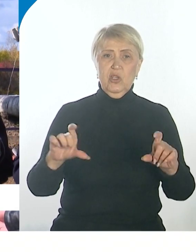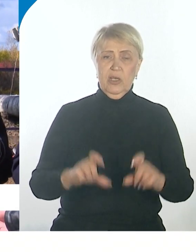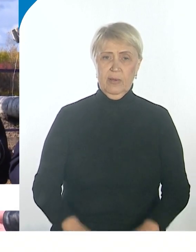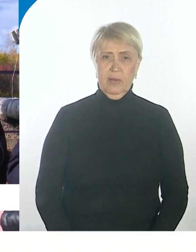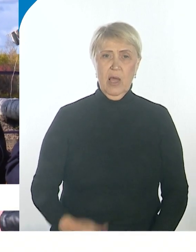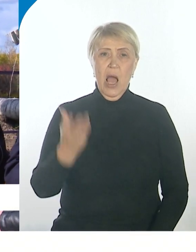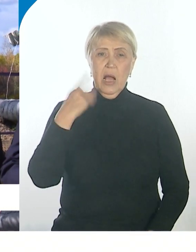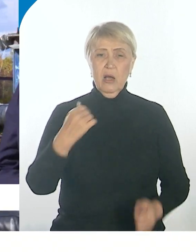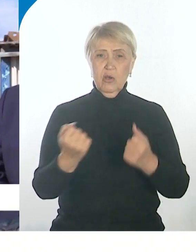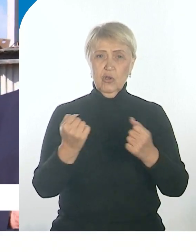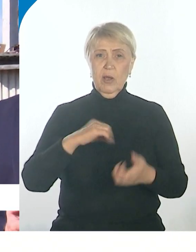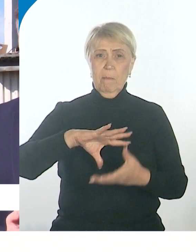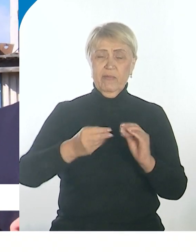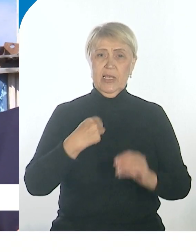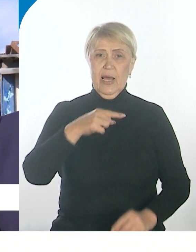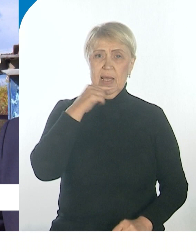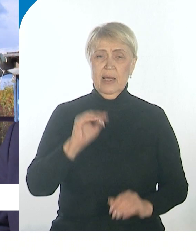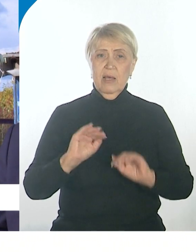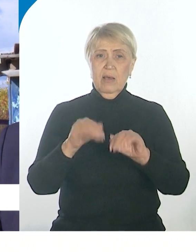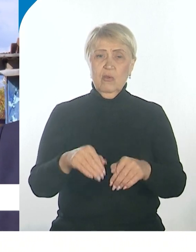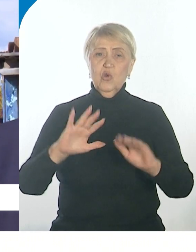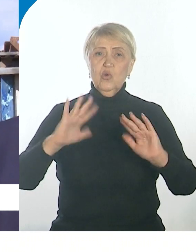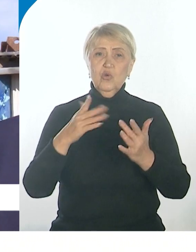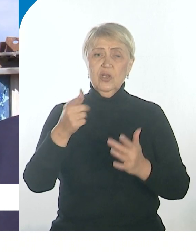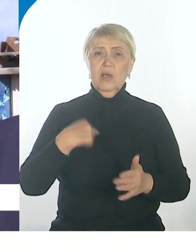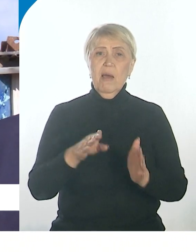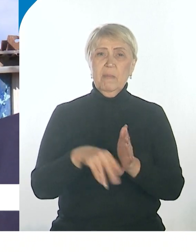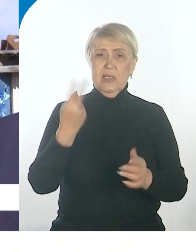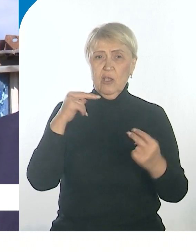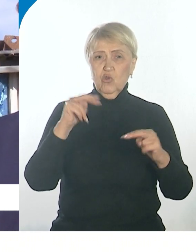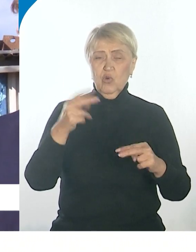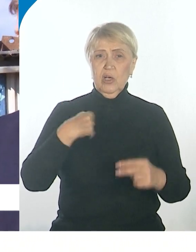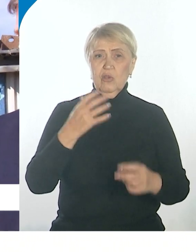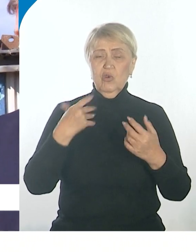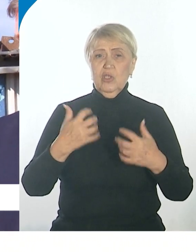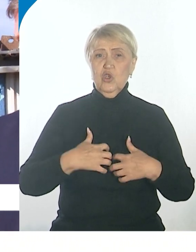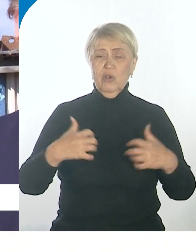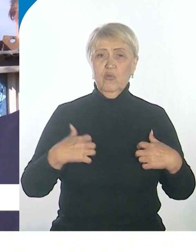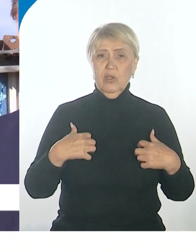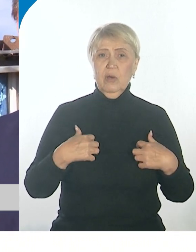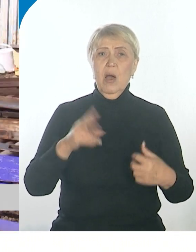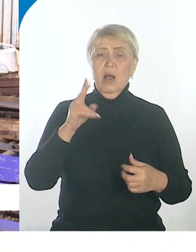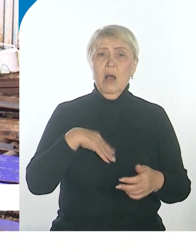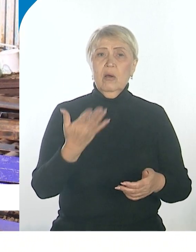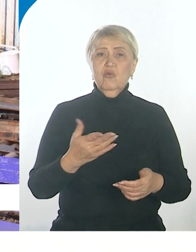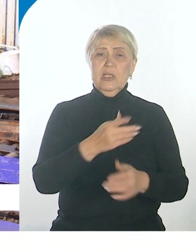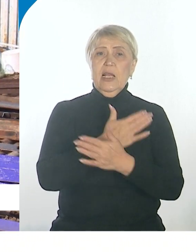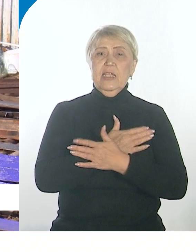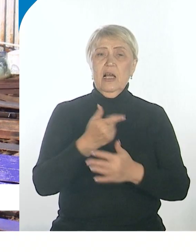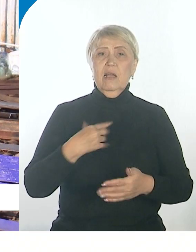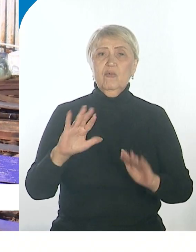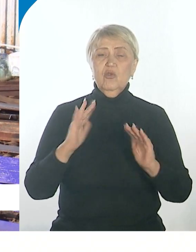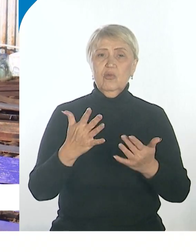ужесточились по всей России случаи нападения безнадзорных животных на детей, в том числе с летальными случаями, как детей, так и взрослых. Приют